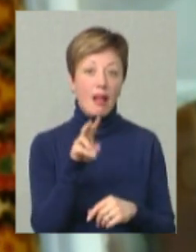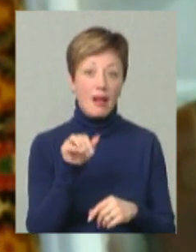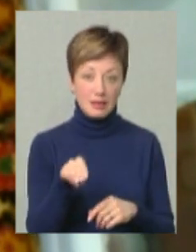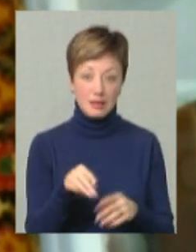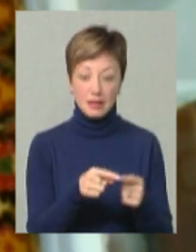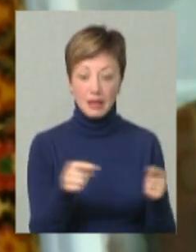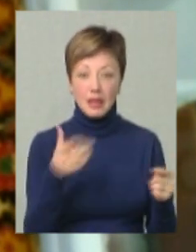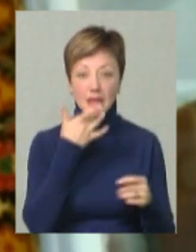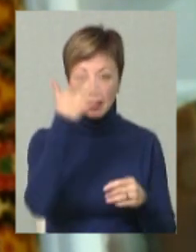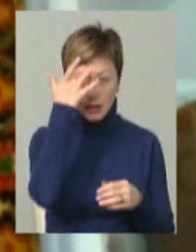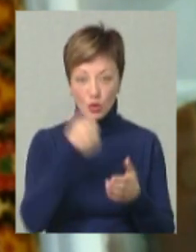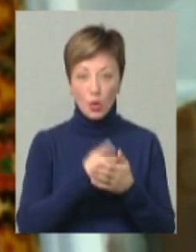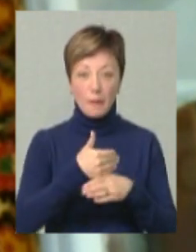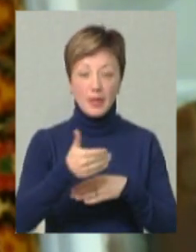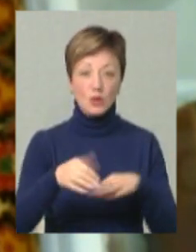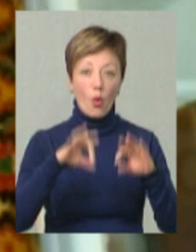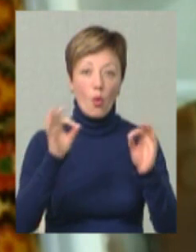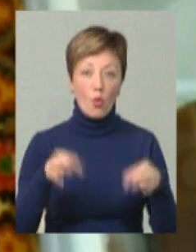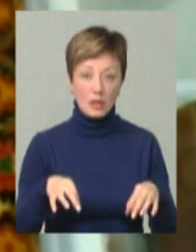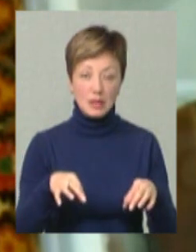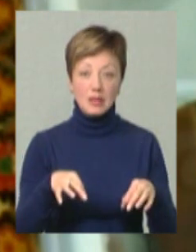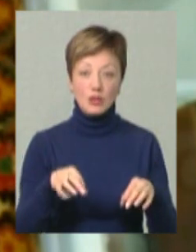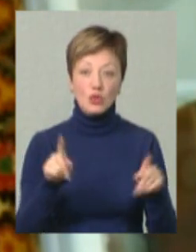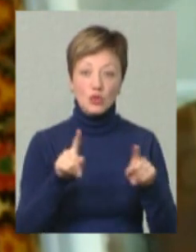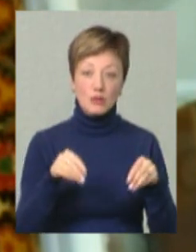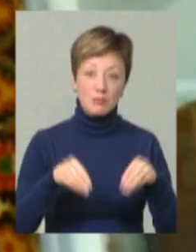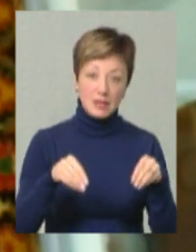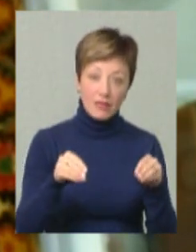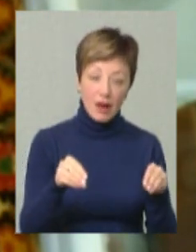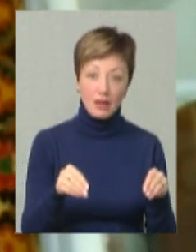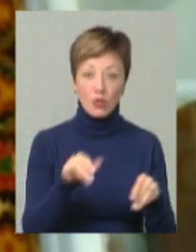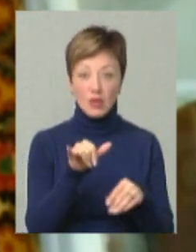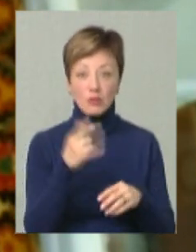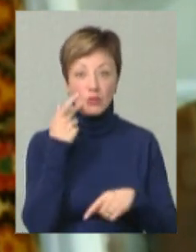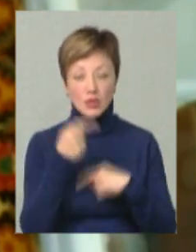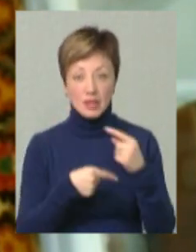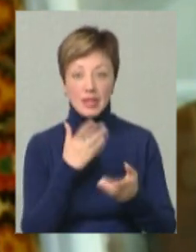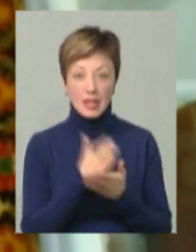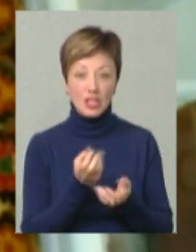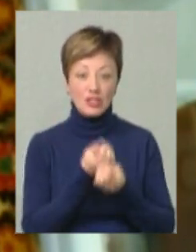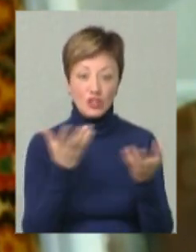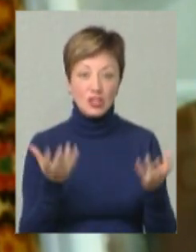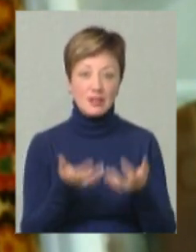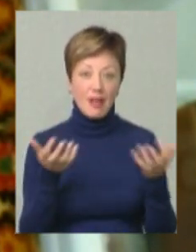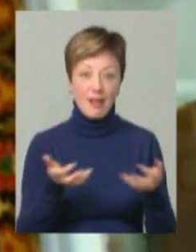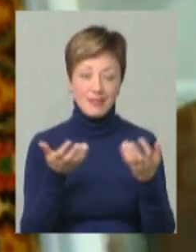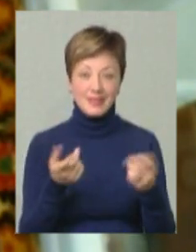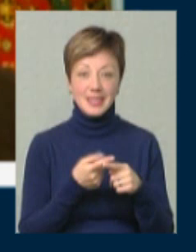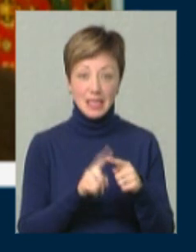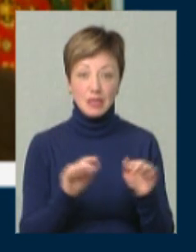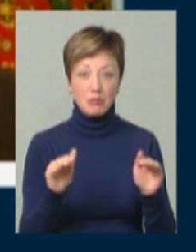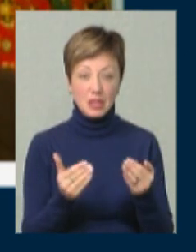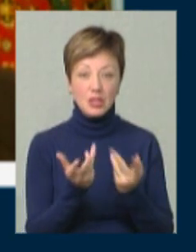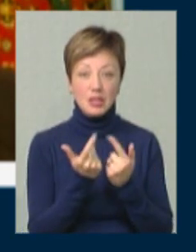всього літа до пізньої осені періодично щось підсіваєте, і у вас постійно є свіжий салат. І це